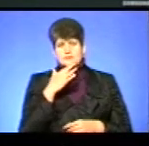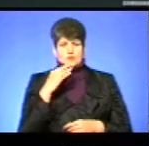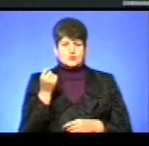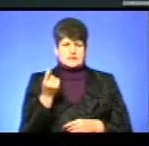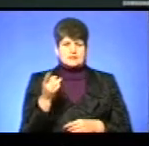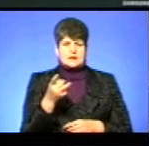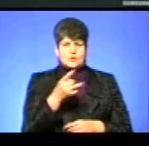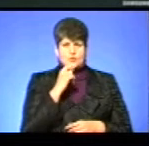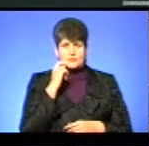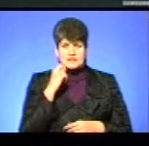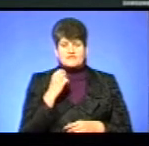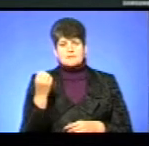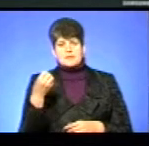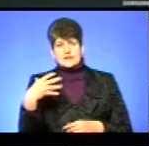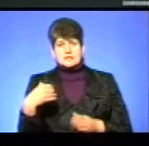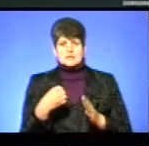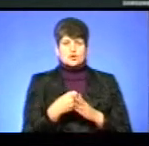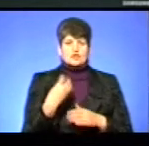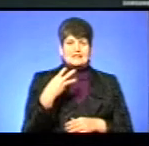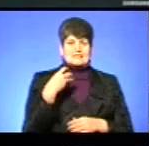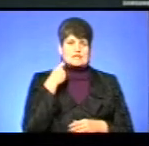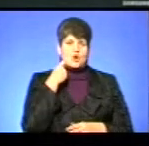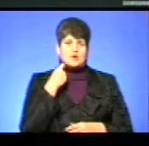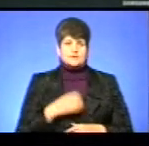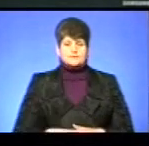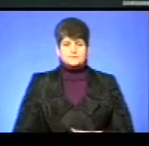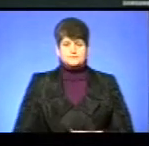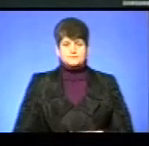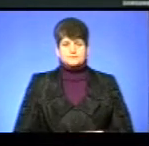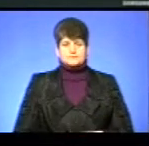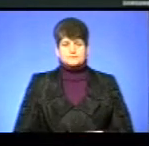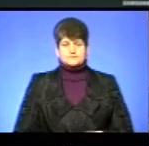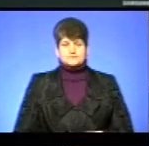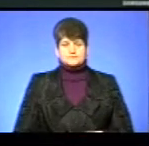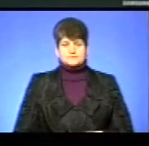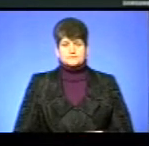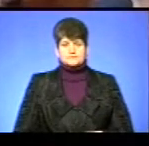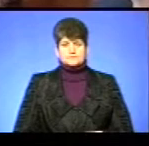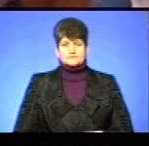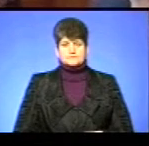прозаїки віком від 15 до 35 років. Детальніше у сюжеті Любові Гадомської.